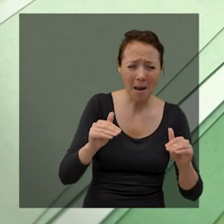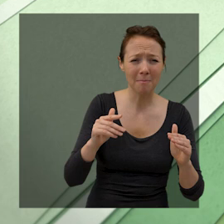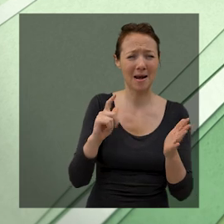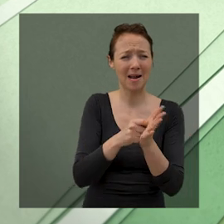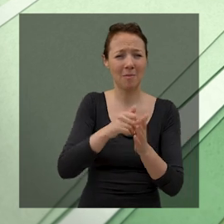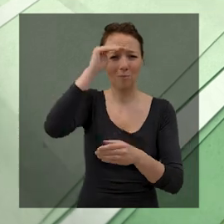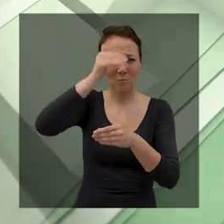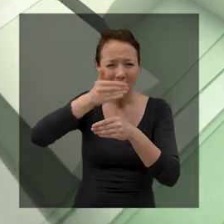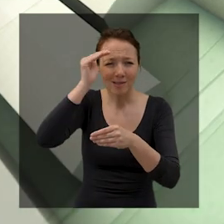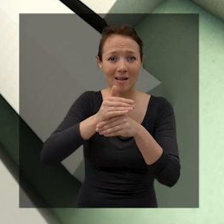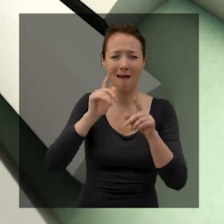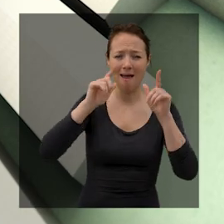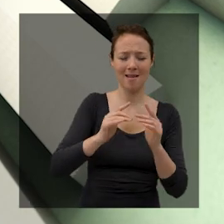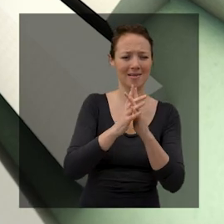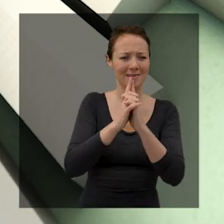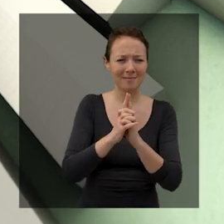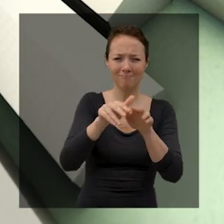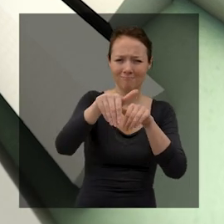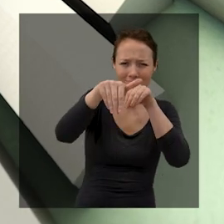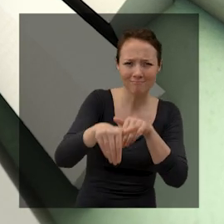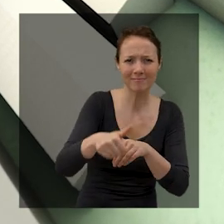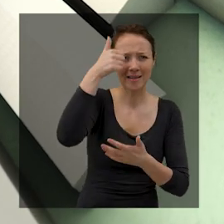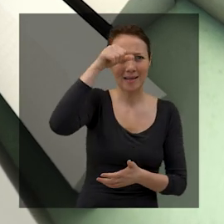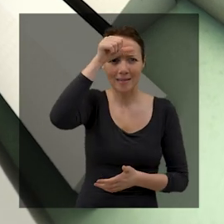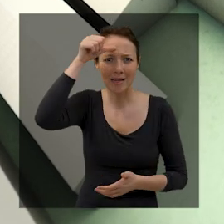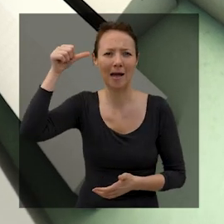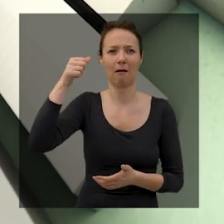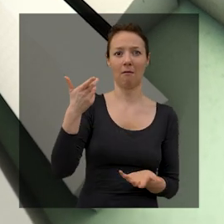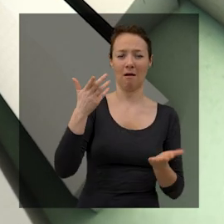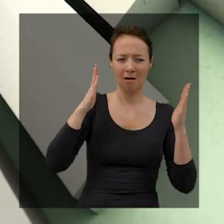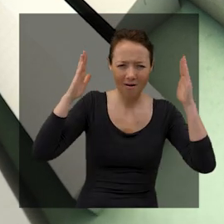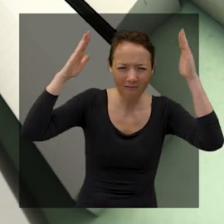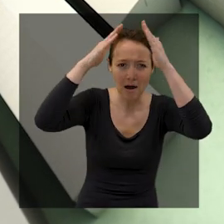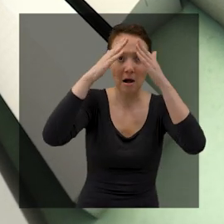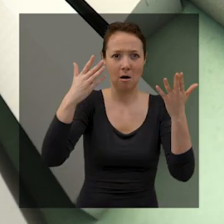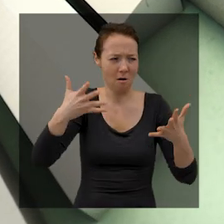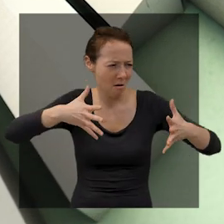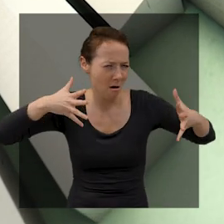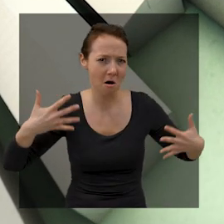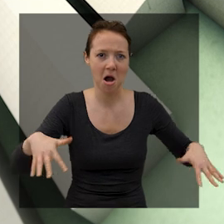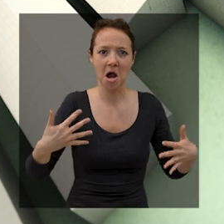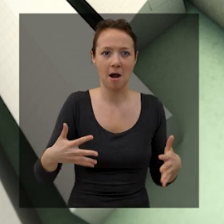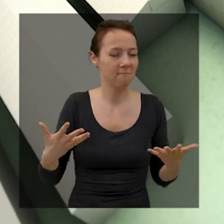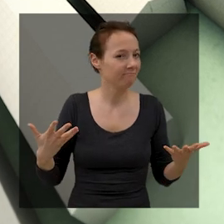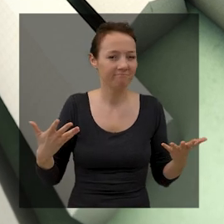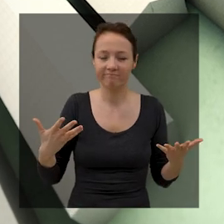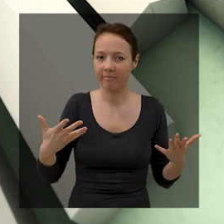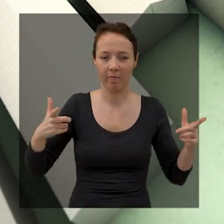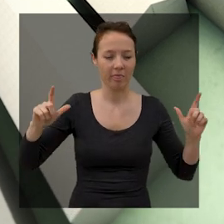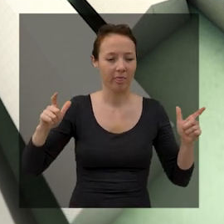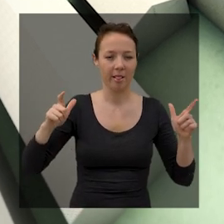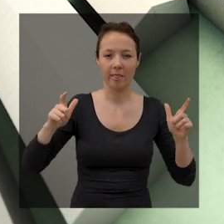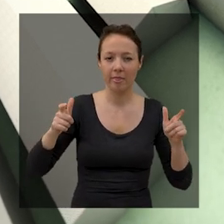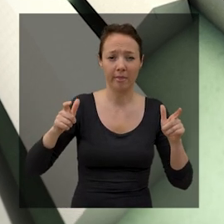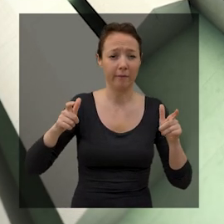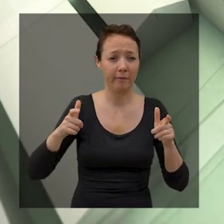déclin du port marque la fin du développement de Rassiatome, malgré la présence d'un évêque et d'une importante basilique chrétienne au début du Moyen